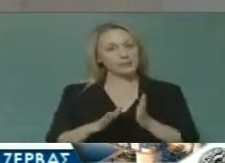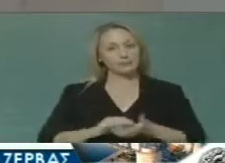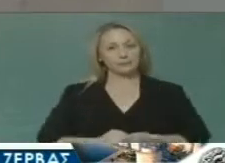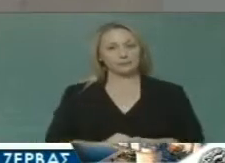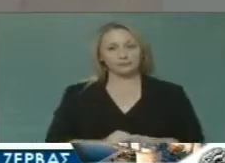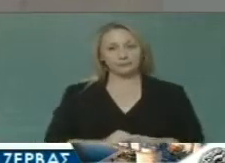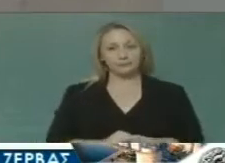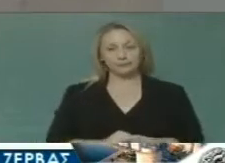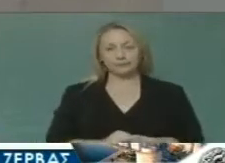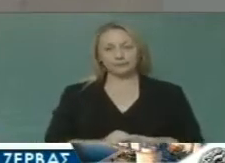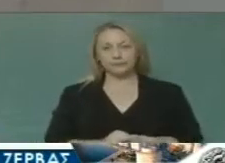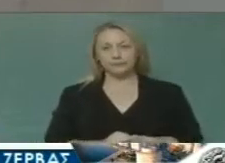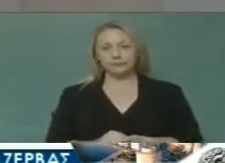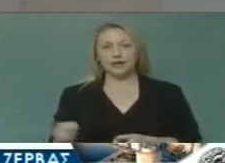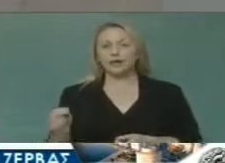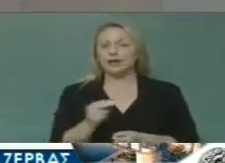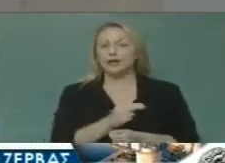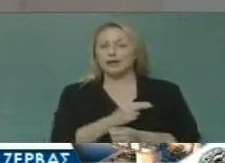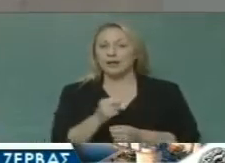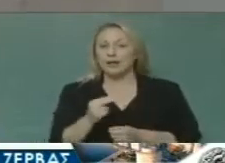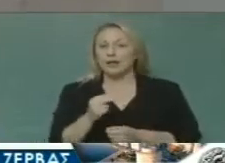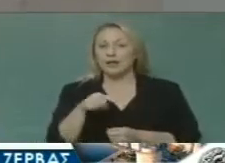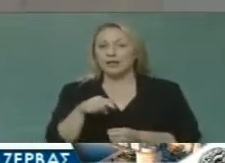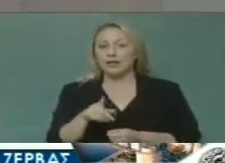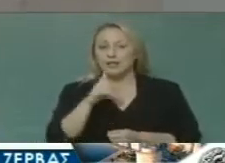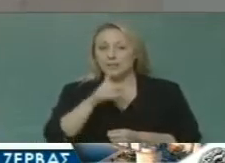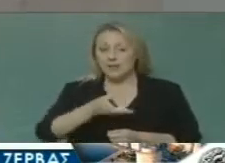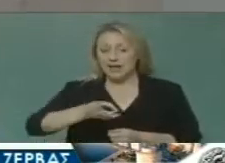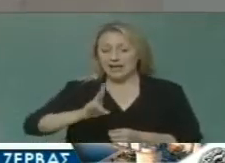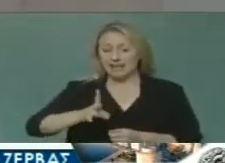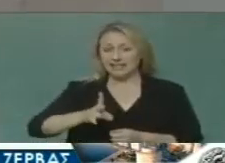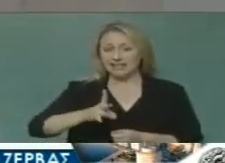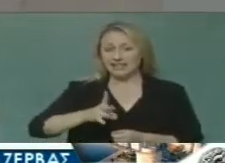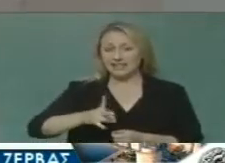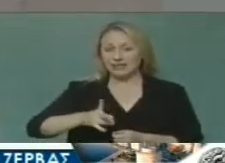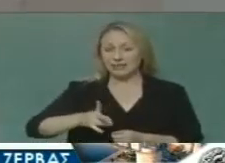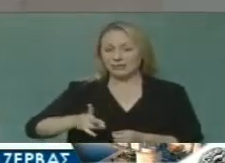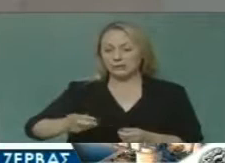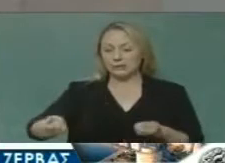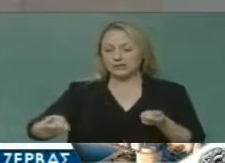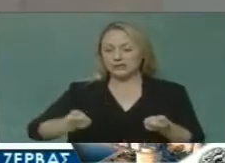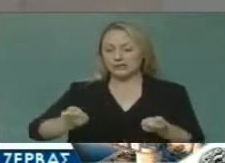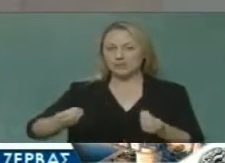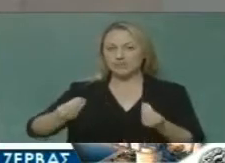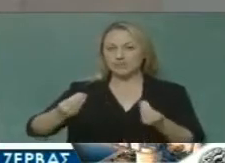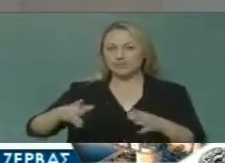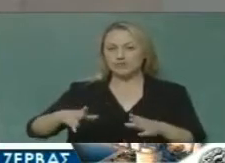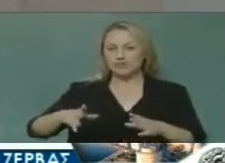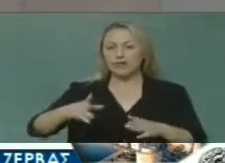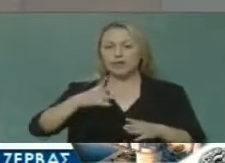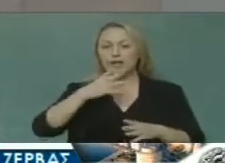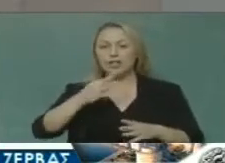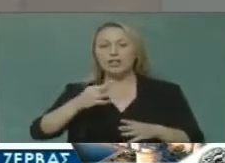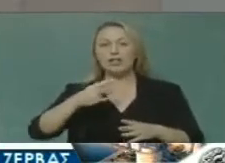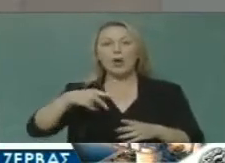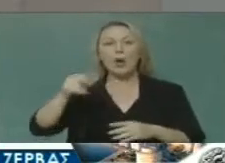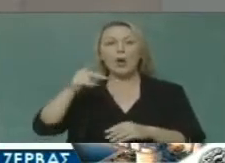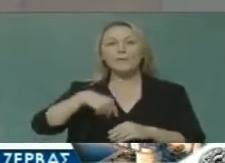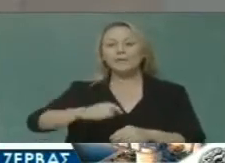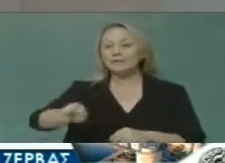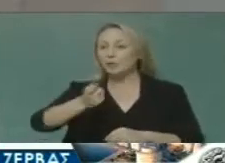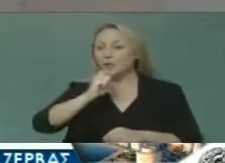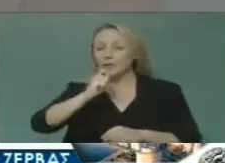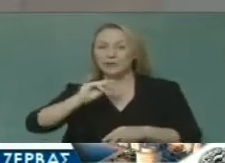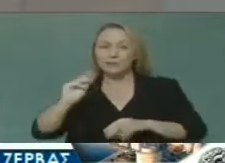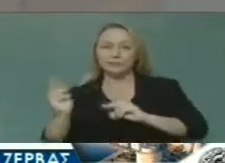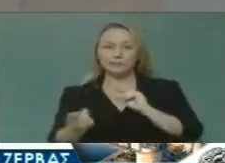Απαντήσαμε με επάρκεια στον διαφαινόμενο κίνδυνο ακυβερνησίας λόγω των αριθμητικών και πολιτικών δεδομένων που